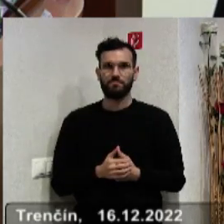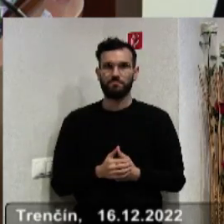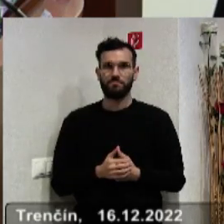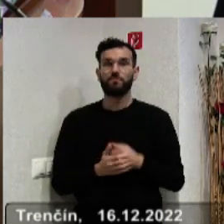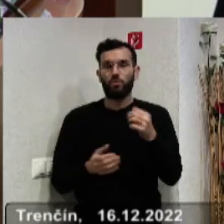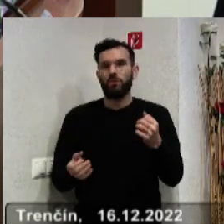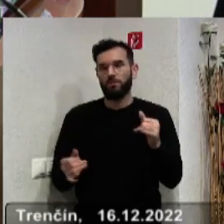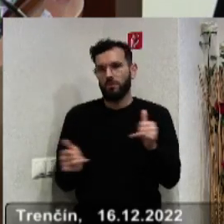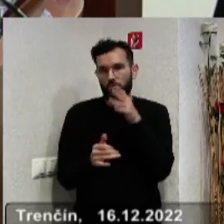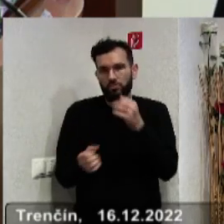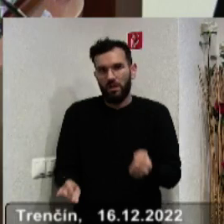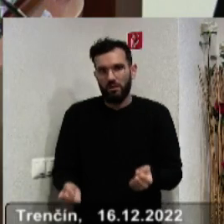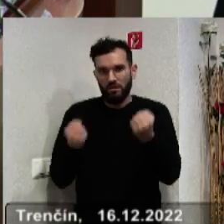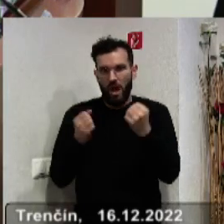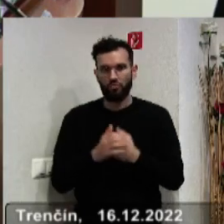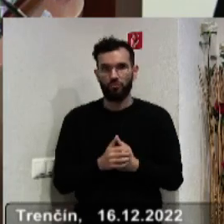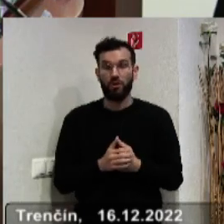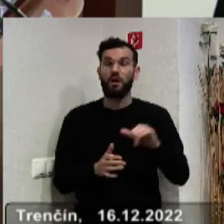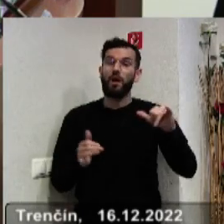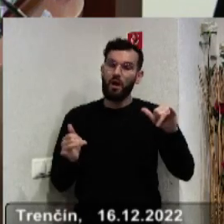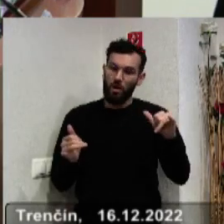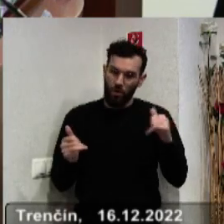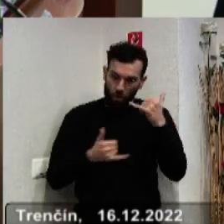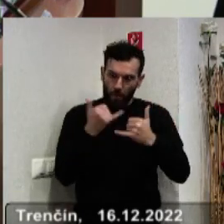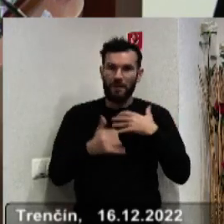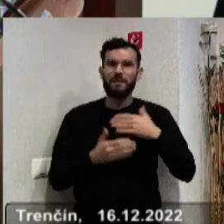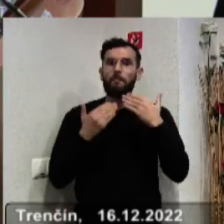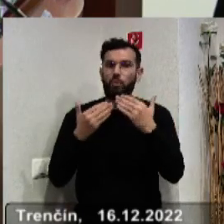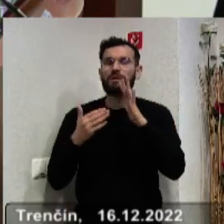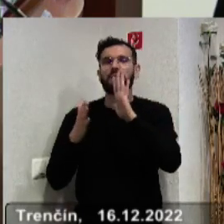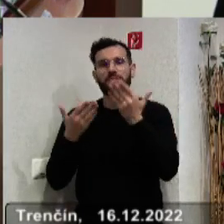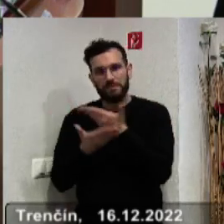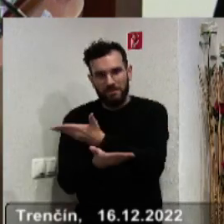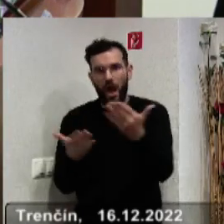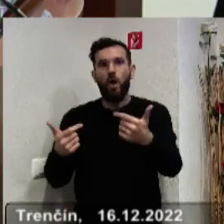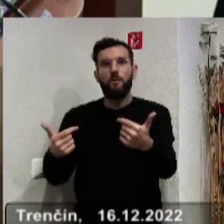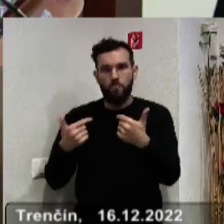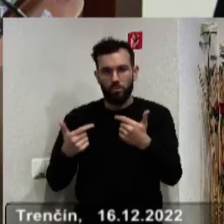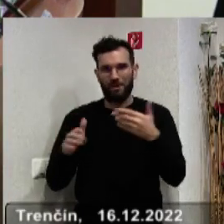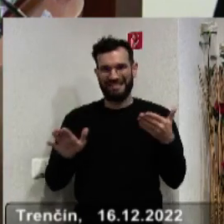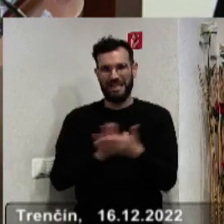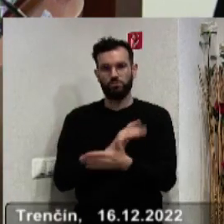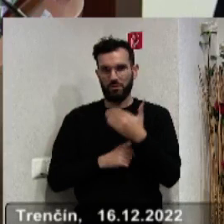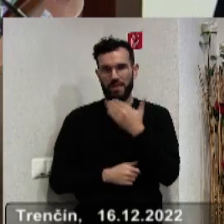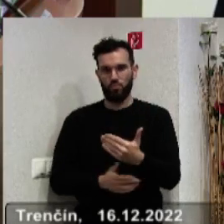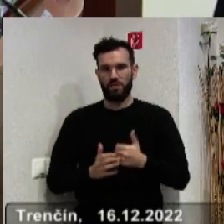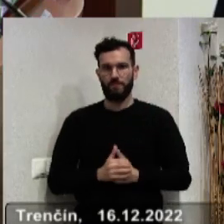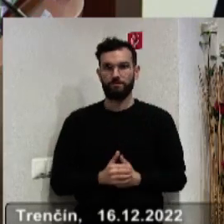bude naozaj veľmi, veľmi náročné, ale chcem ešte raz poďakovať, že máme túto podporu zo strany zastupiteľstva.